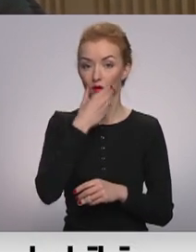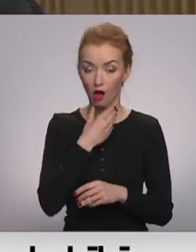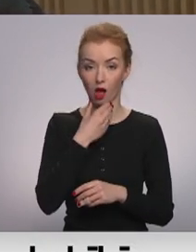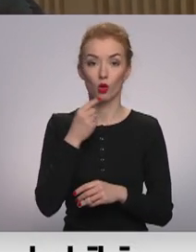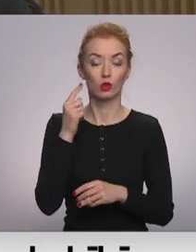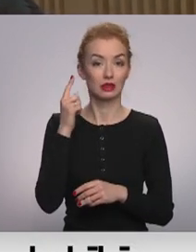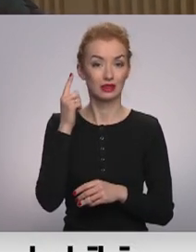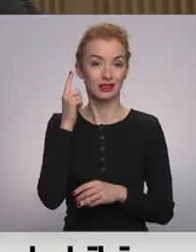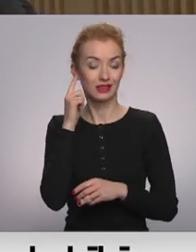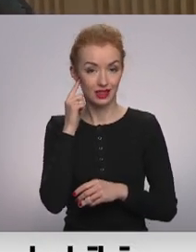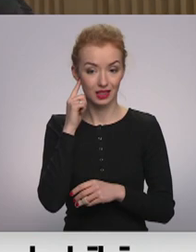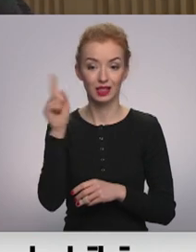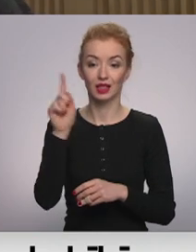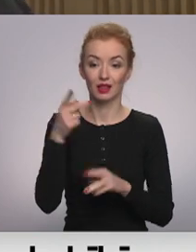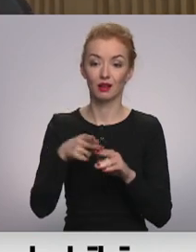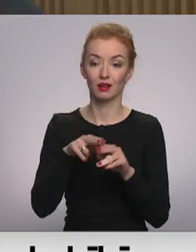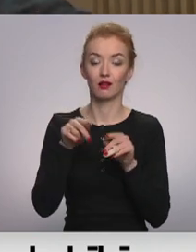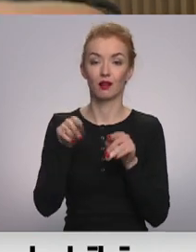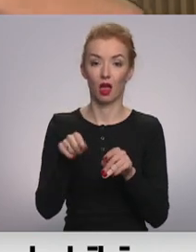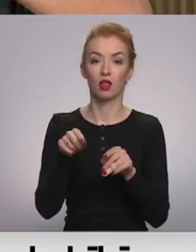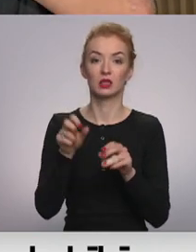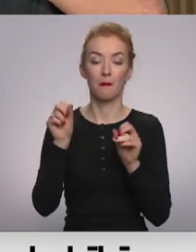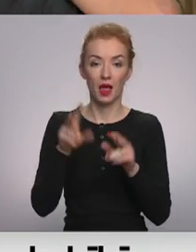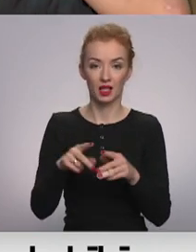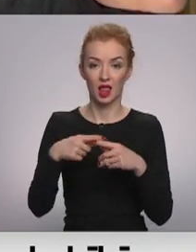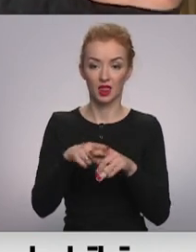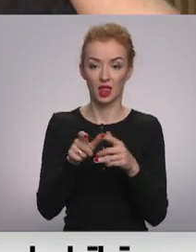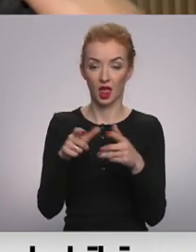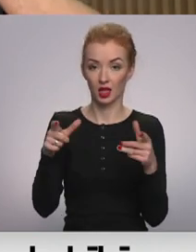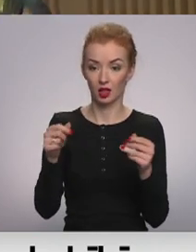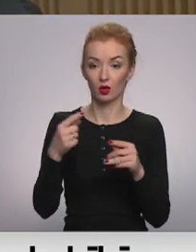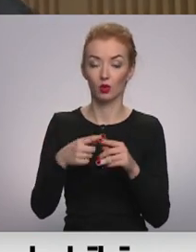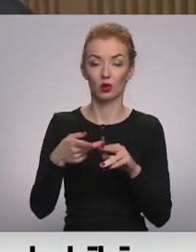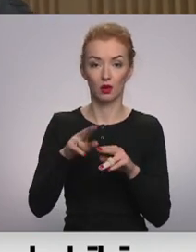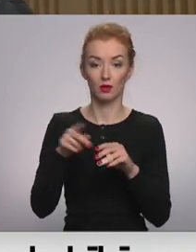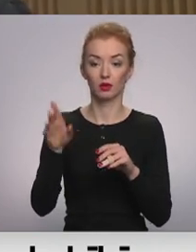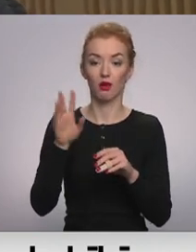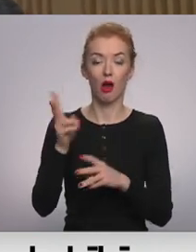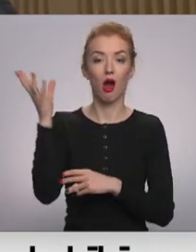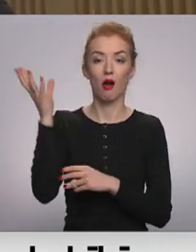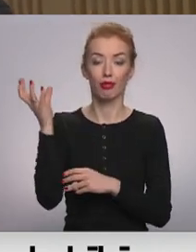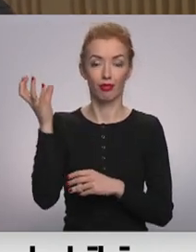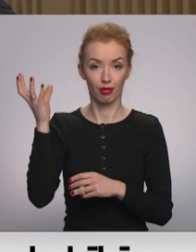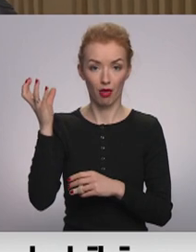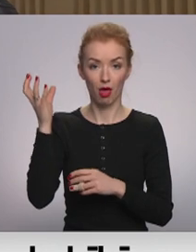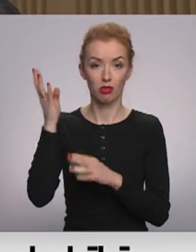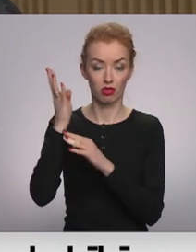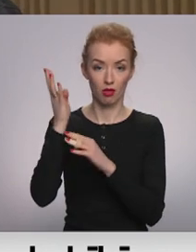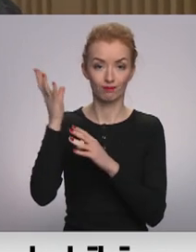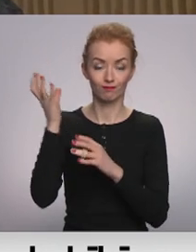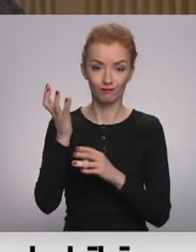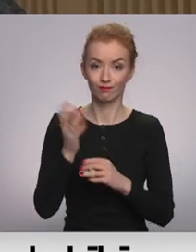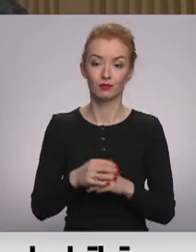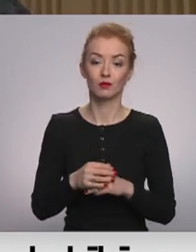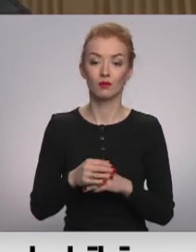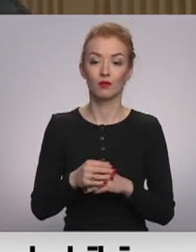šādas skaņas paspainošas ierītes. Viņš vispār līdz kaut ko tā kantēja, kurš uz to signālu un